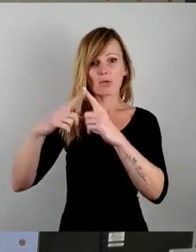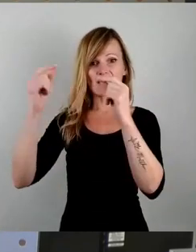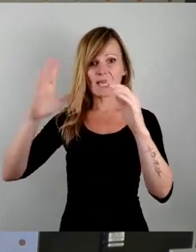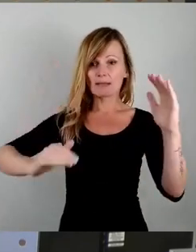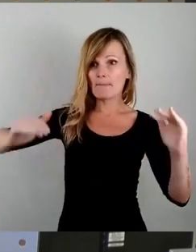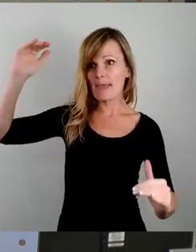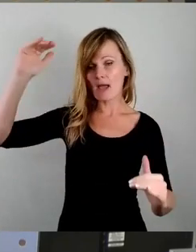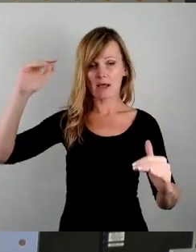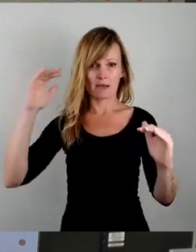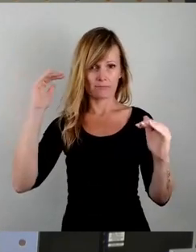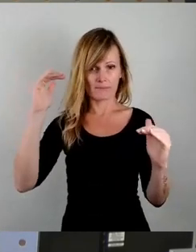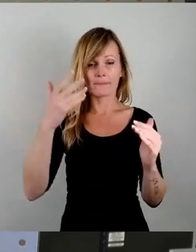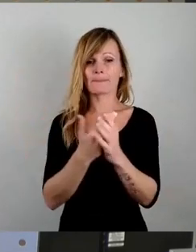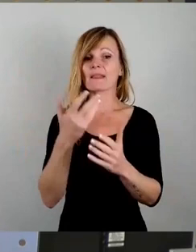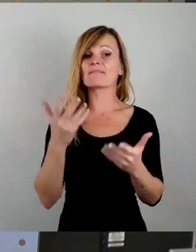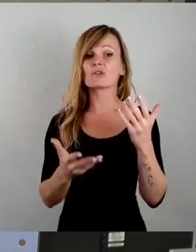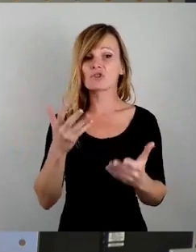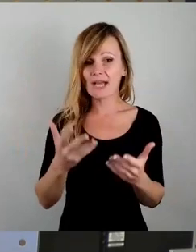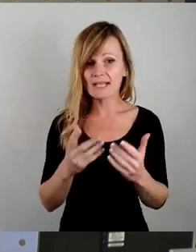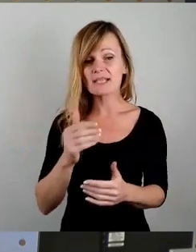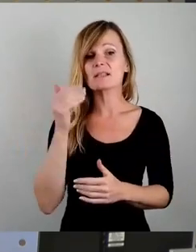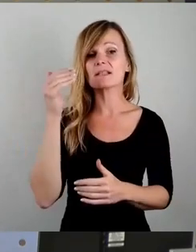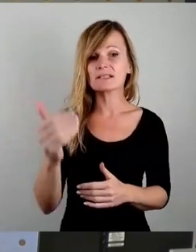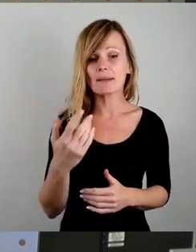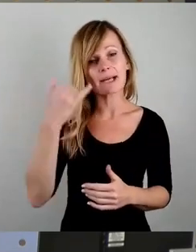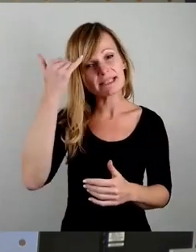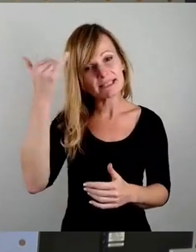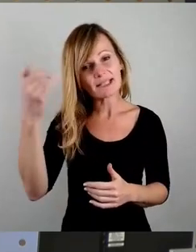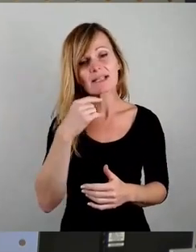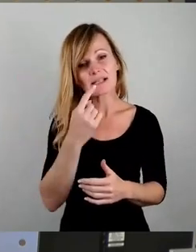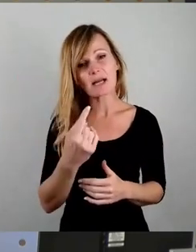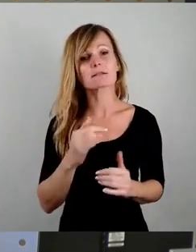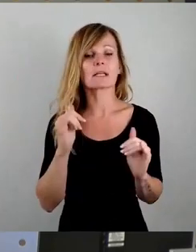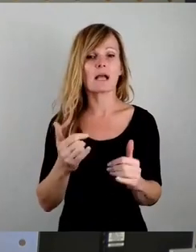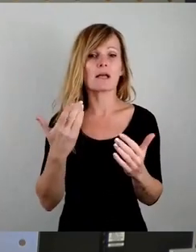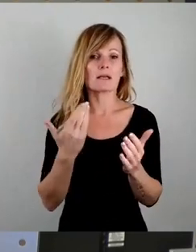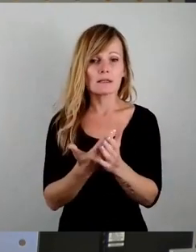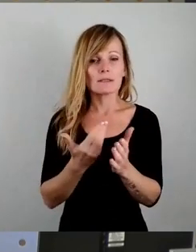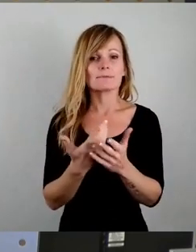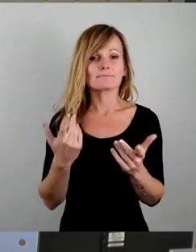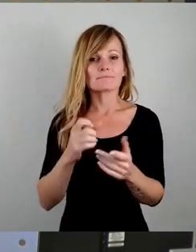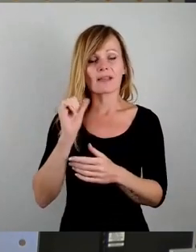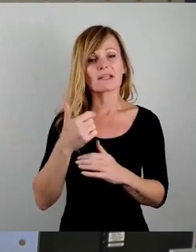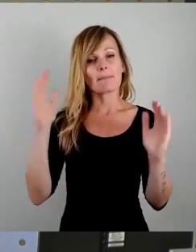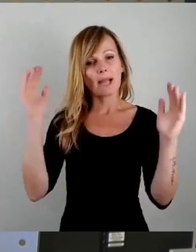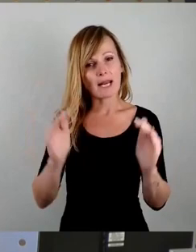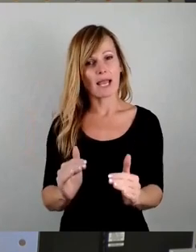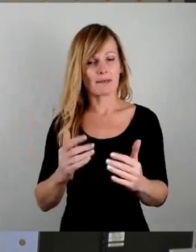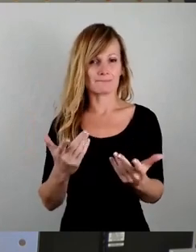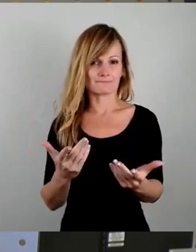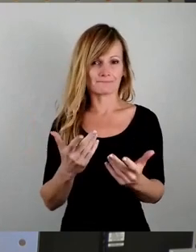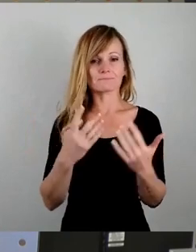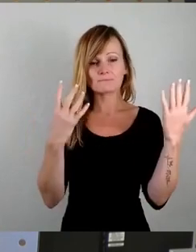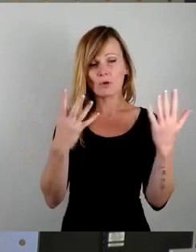Wahrscheinlichkeit erhöht, dass irgendjemand auf die Idee kommt, dann zu sagen, naja, dann machen wir doch den Gap wieder kleiner, müssen wir das 49